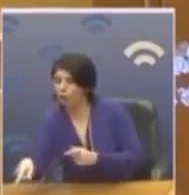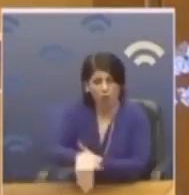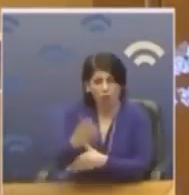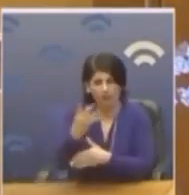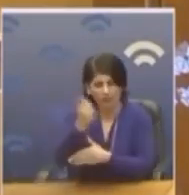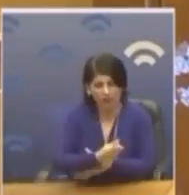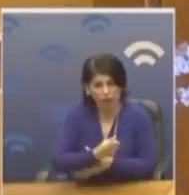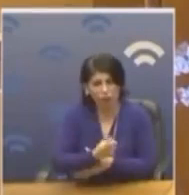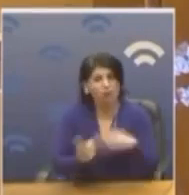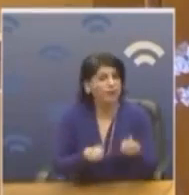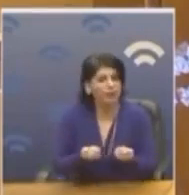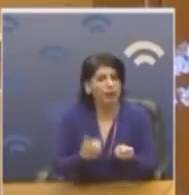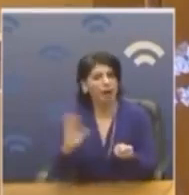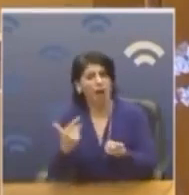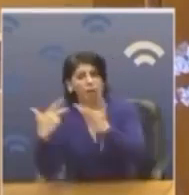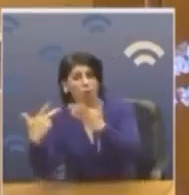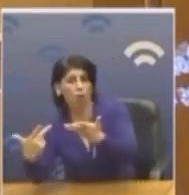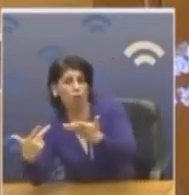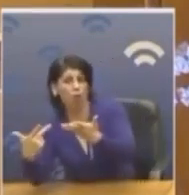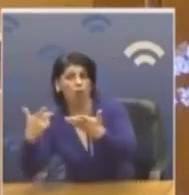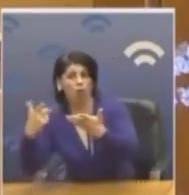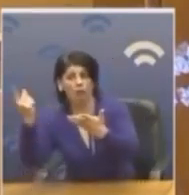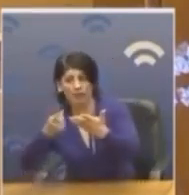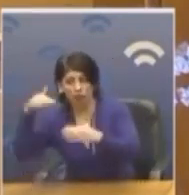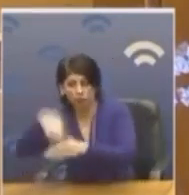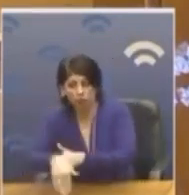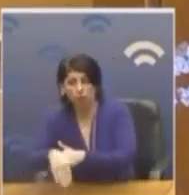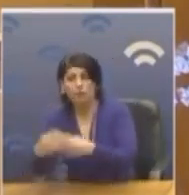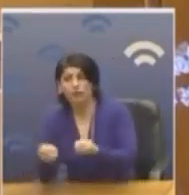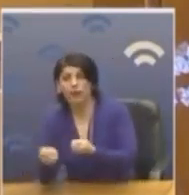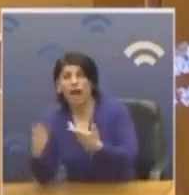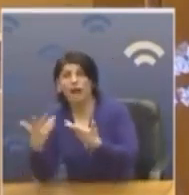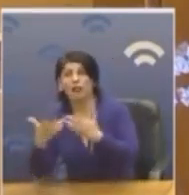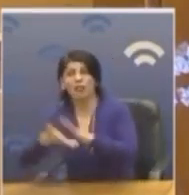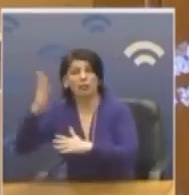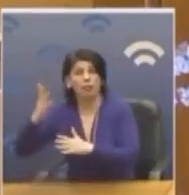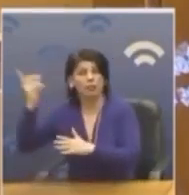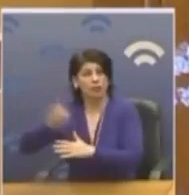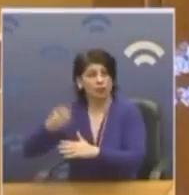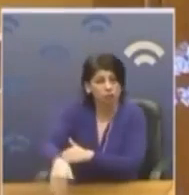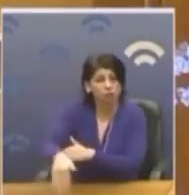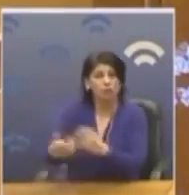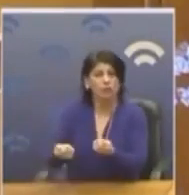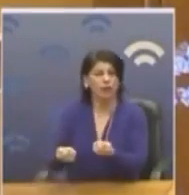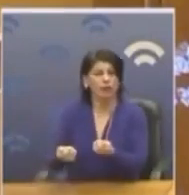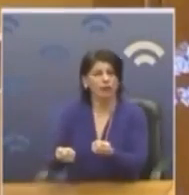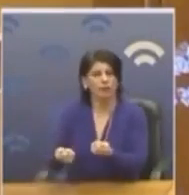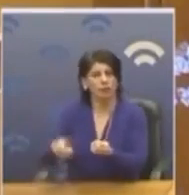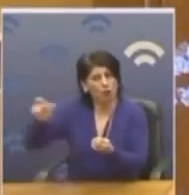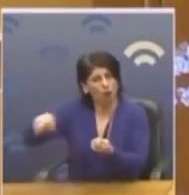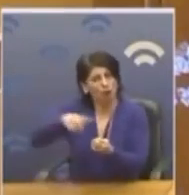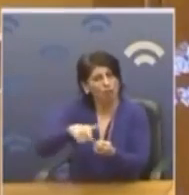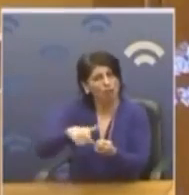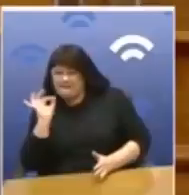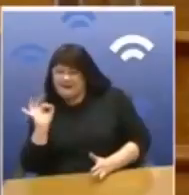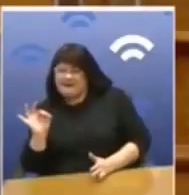εκτίμηση Και δεν ενημερώνετε το Κοινοβούλιο Τότε παραβιάζεται σήμερα Τη διαδικασία ενημέρωσης του Κοινοβουλίου Για τα οικονομικά ζητήματα